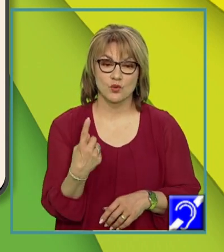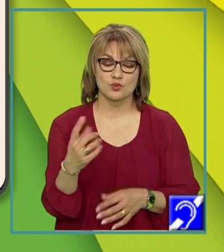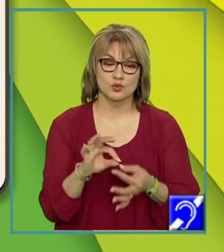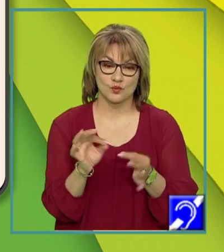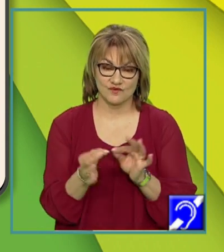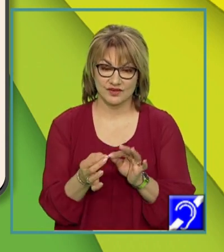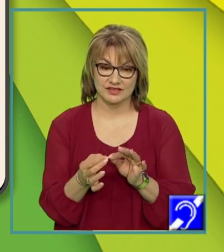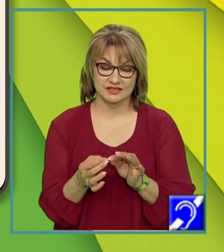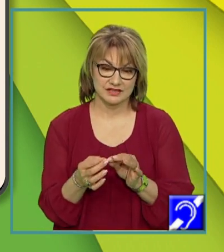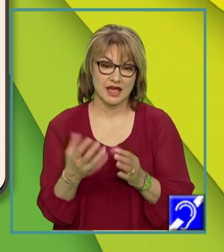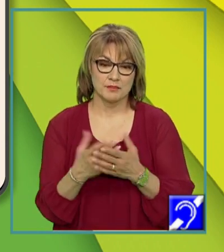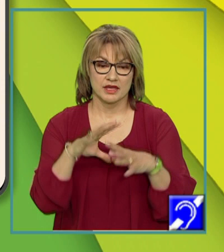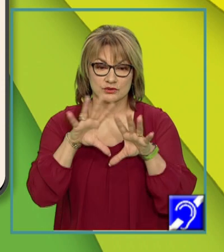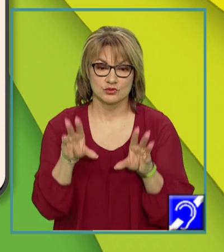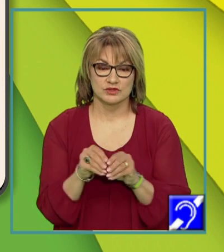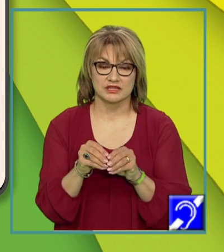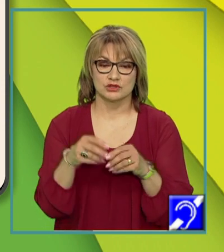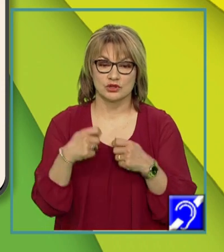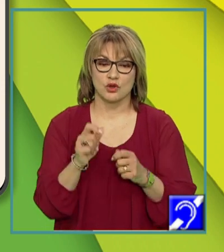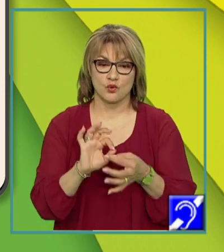cuvânt ca să întregească sensul.